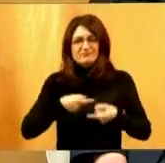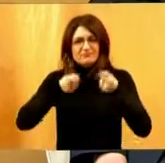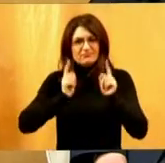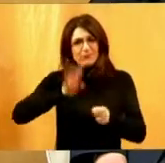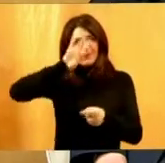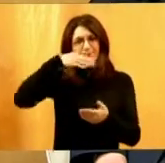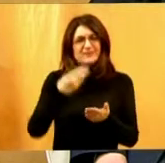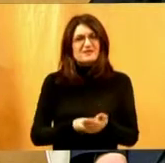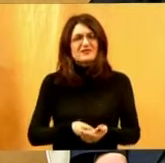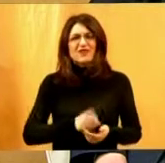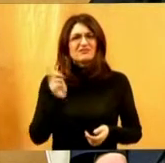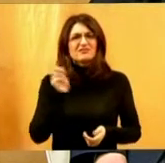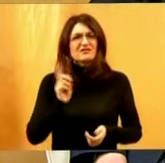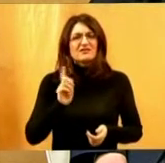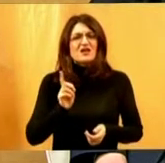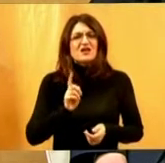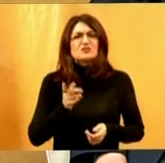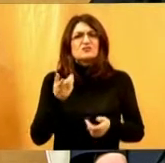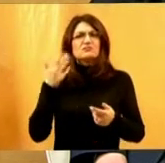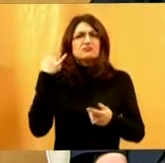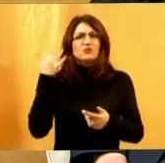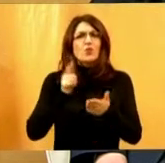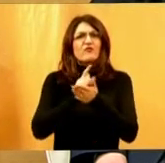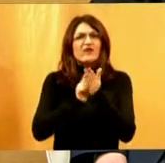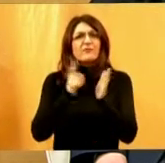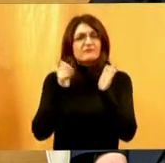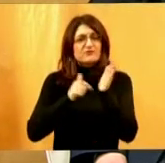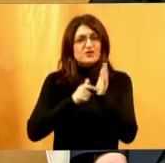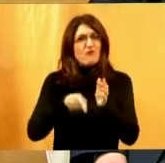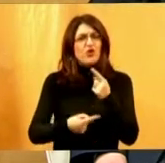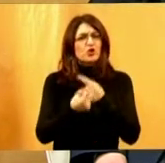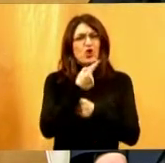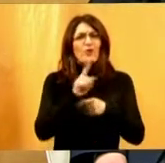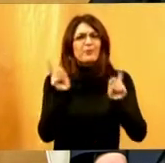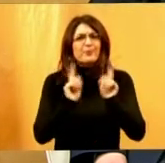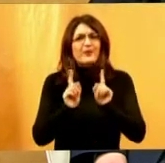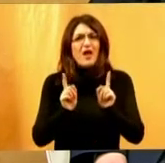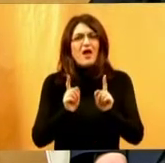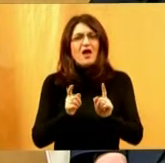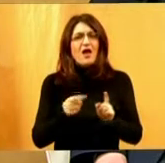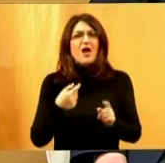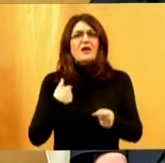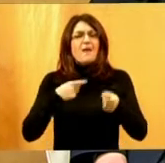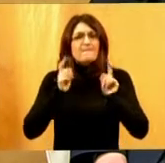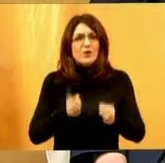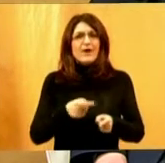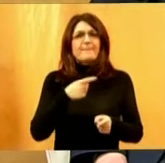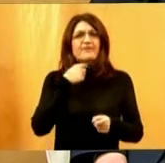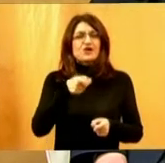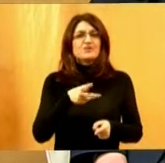da se ne događa u posljednje vrijeme često. Moram reći da su